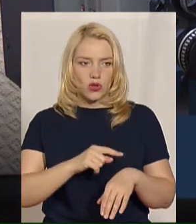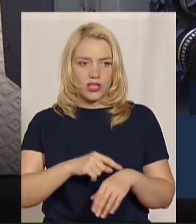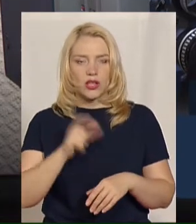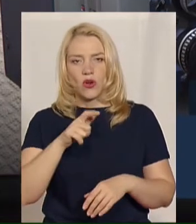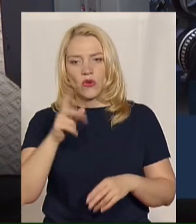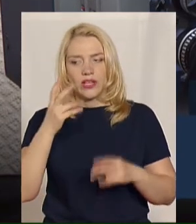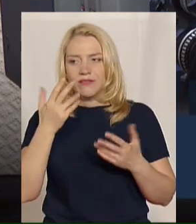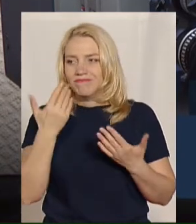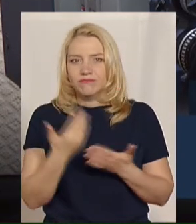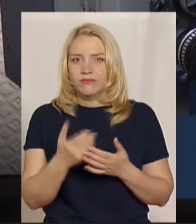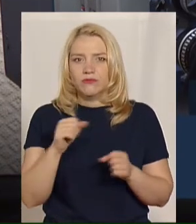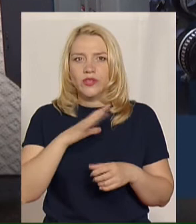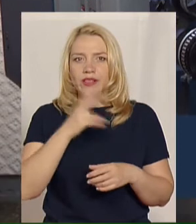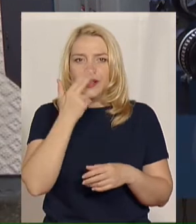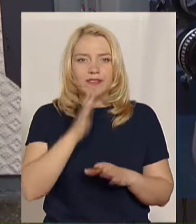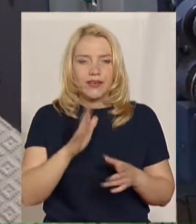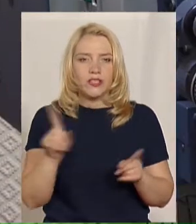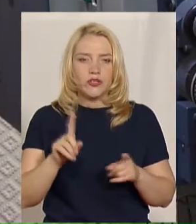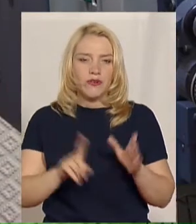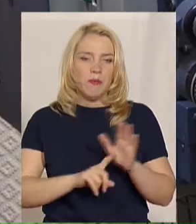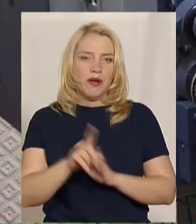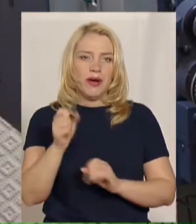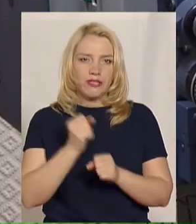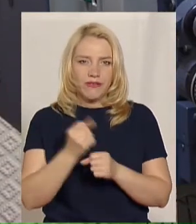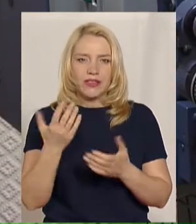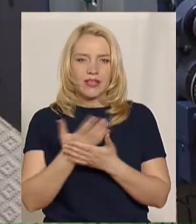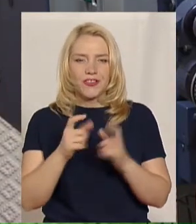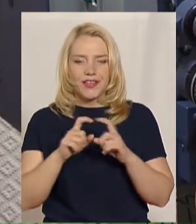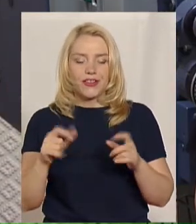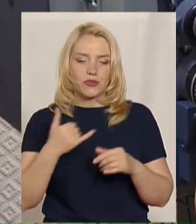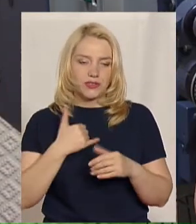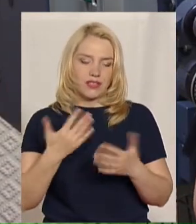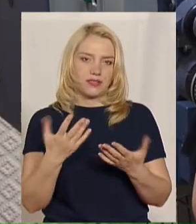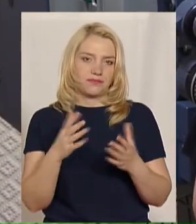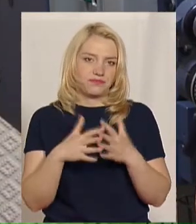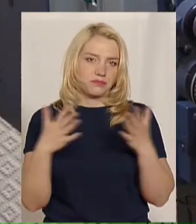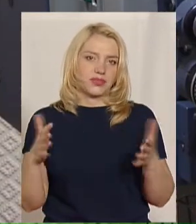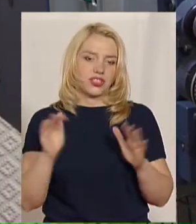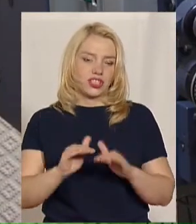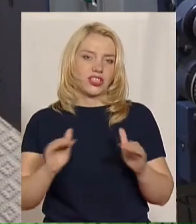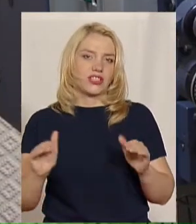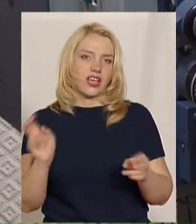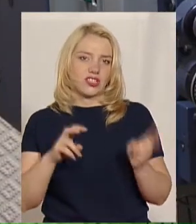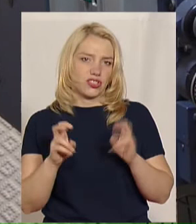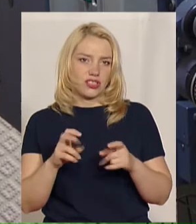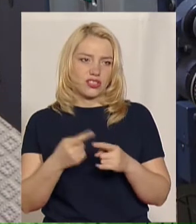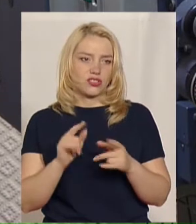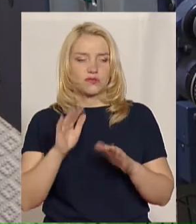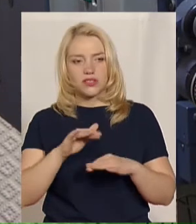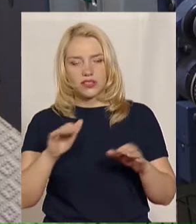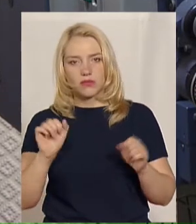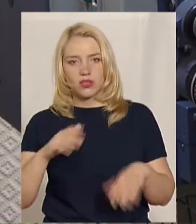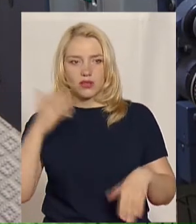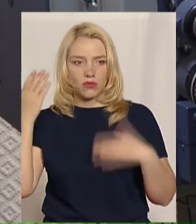курсі, ще не звикли, що кінотеатр вже війшов в силу. Сеанси в нас дитячі в основному, щоб дітки на канікулах трошки порозважалися,